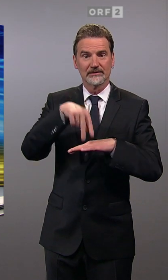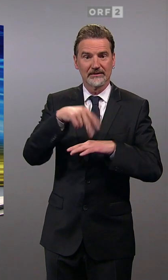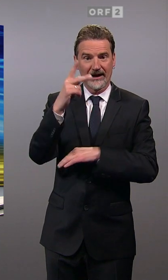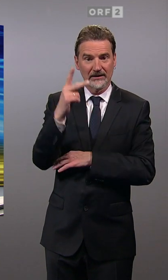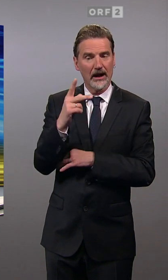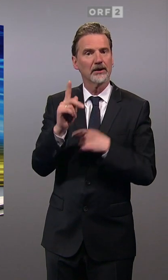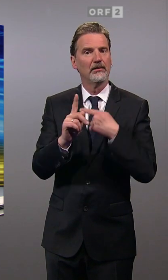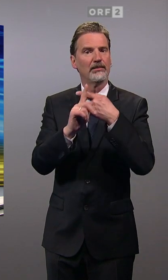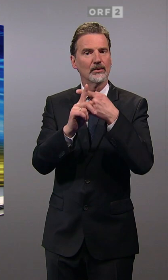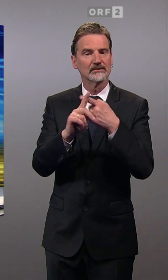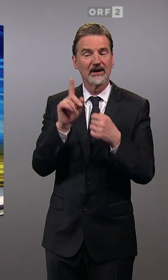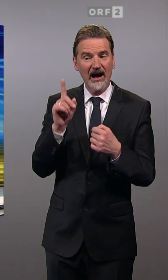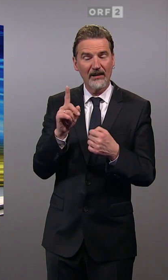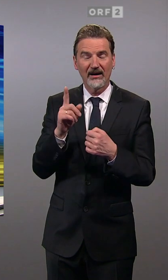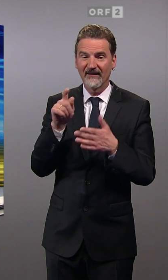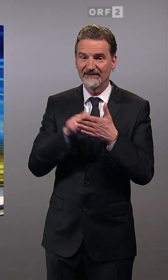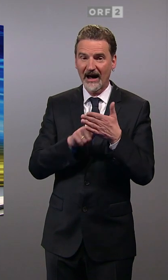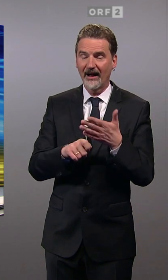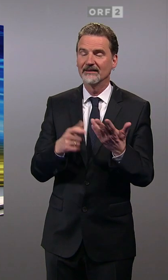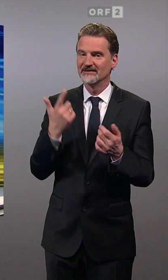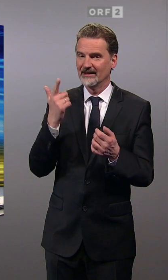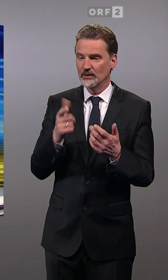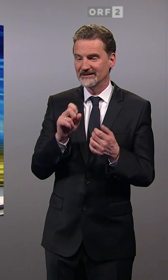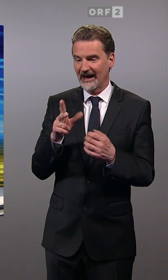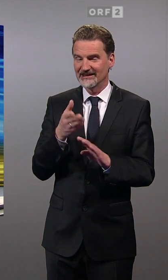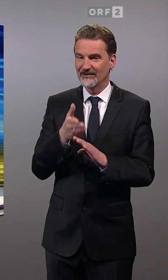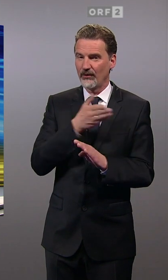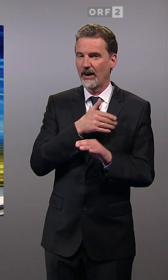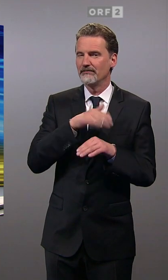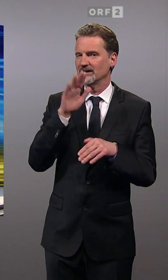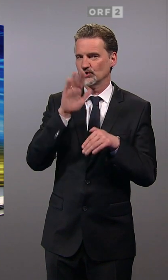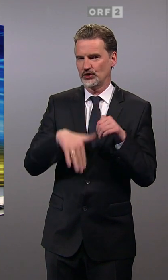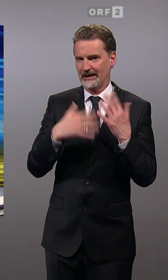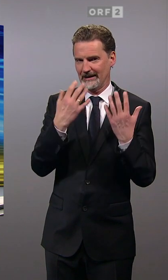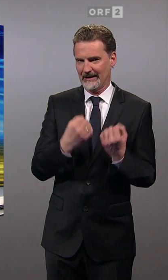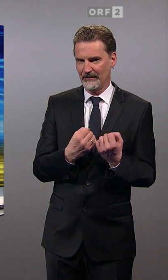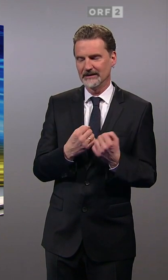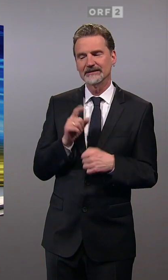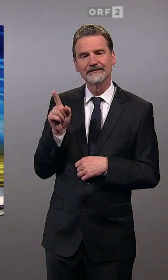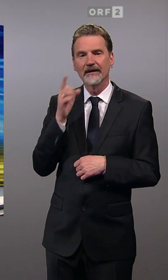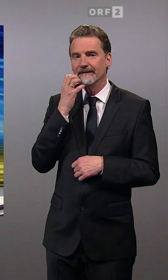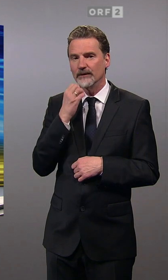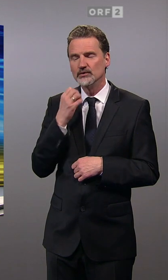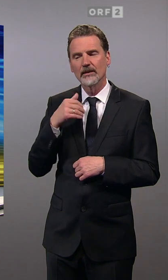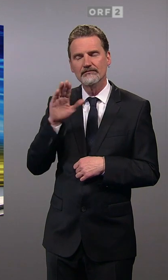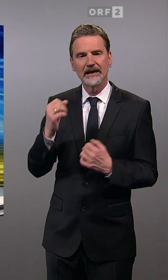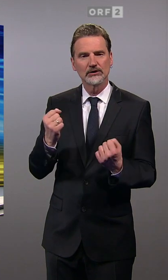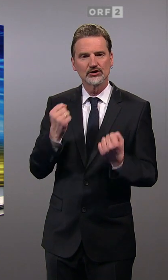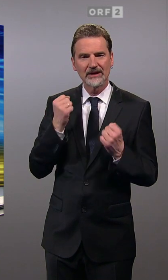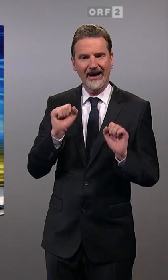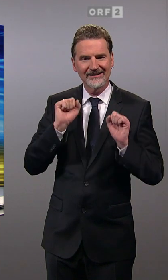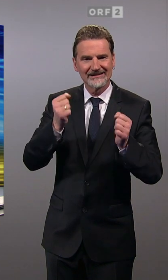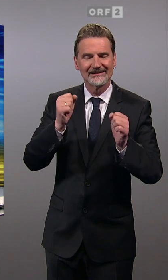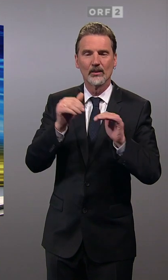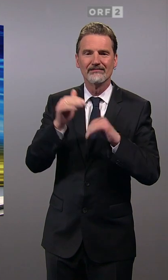hat das historisch schlechteste Ergebnis gebracht. Zulegen und sich stärker einbringen im für die SPÖ-schwierigen Bundesland